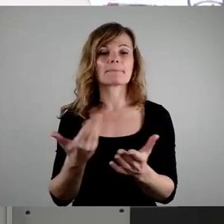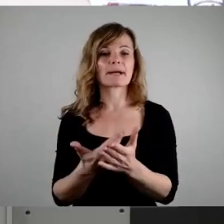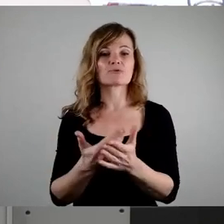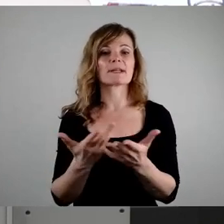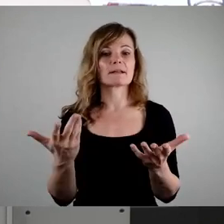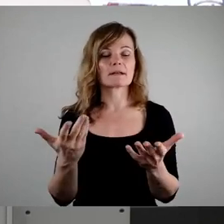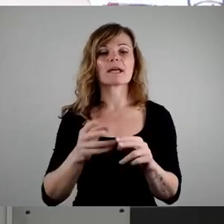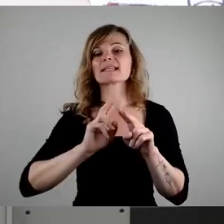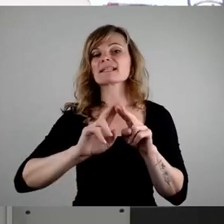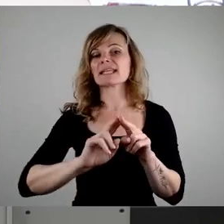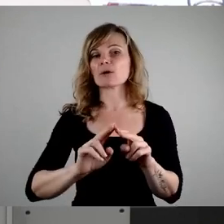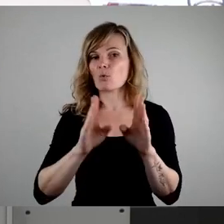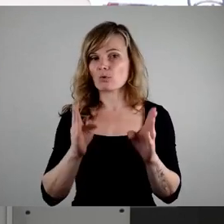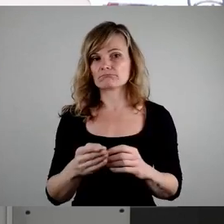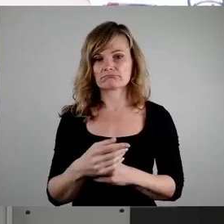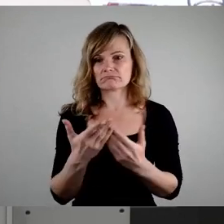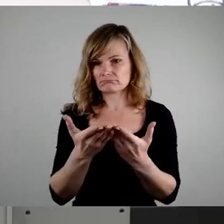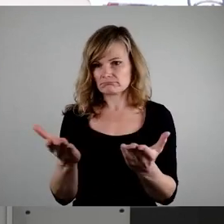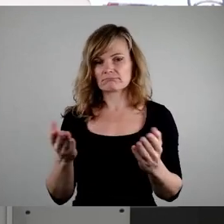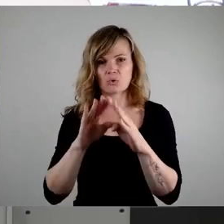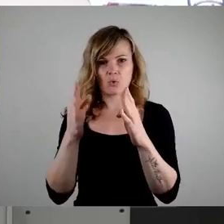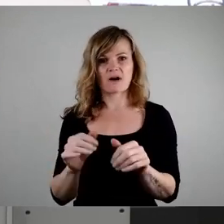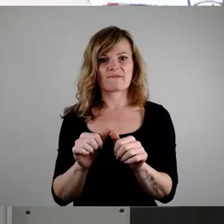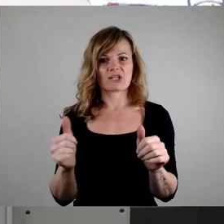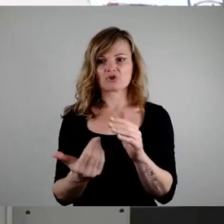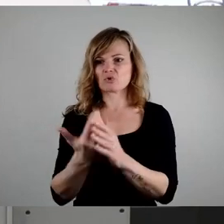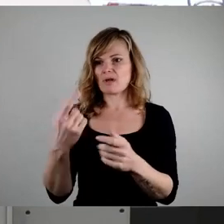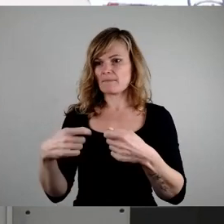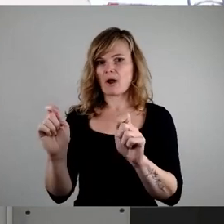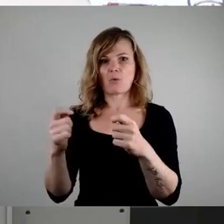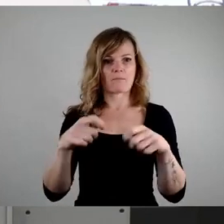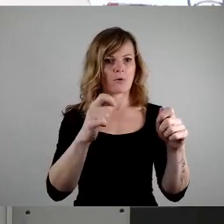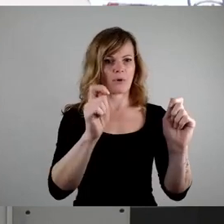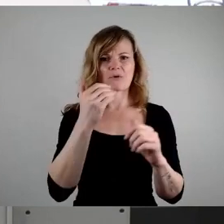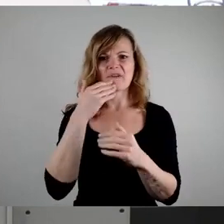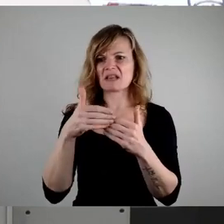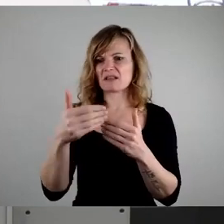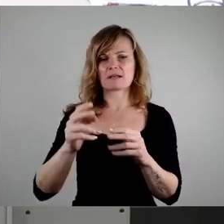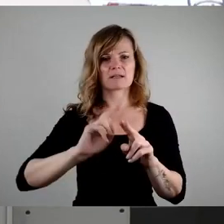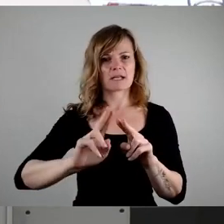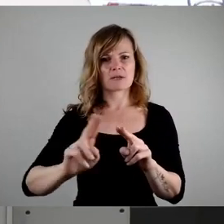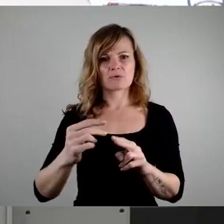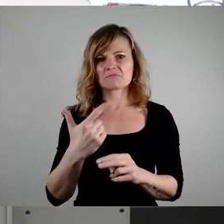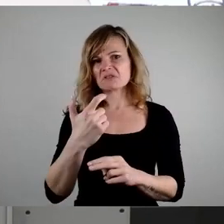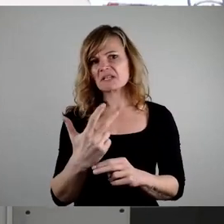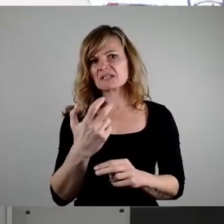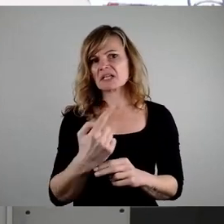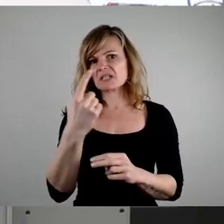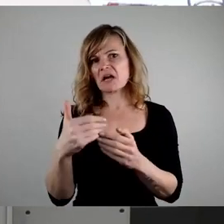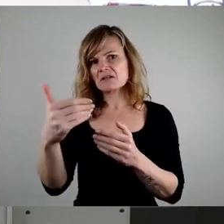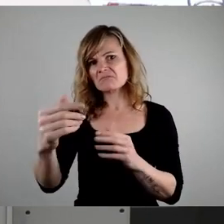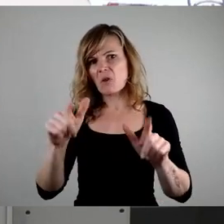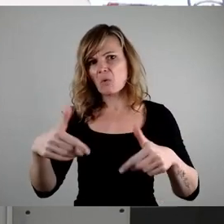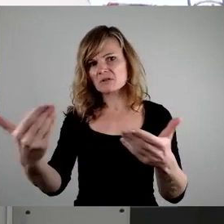Nun, die Häuser sind alle frisch neu gebaut. Wann wird denn dort mal eine Sanierung kommen? Wir reden vielleicht von 20, 30 Jahren, wo das mal losgeht.